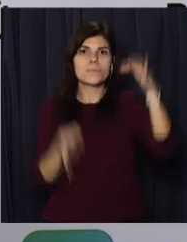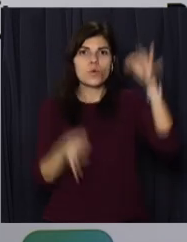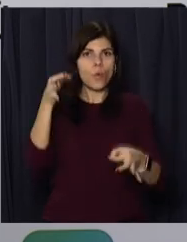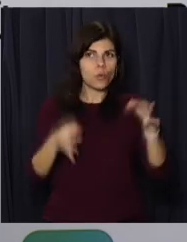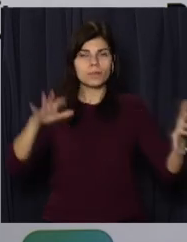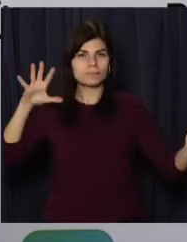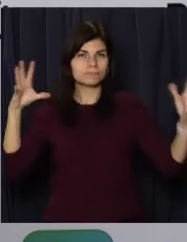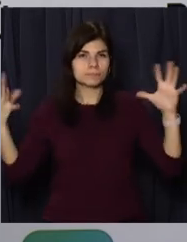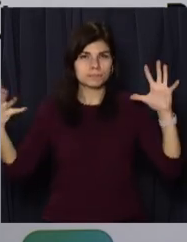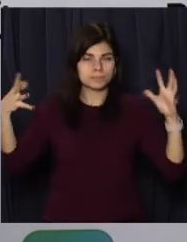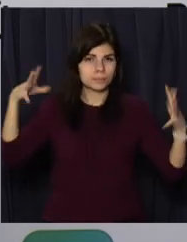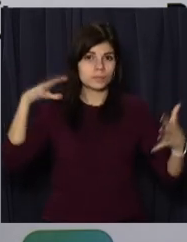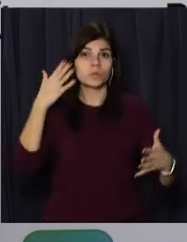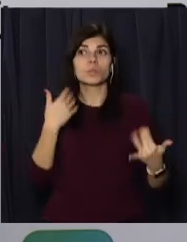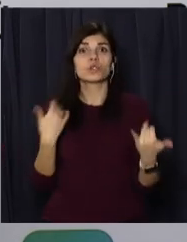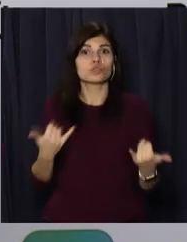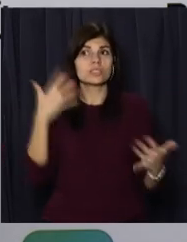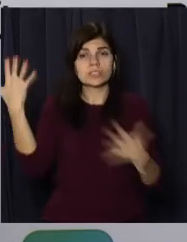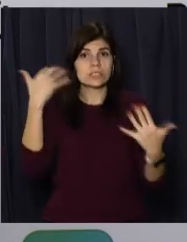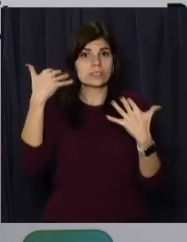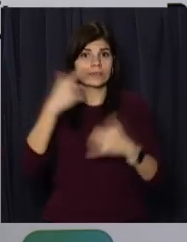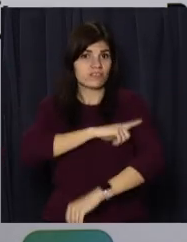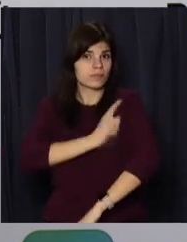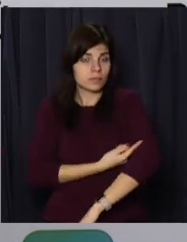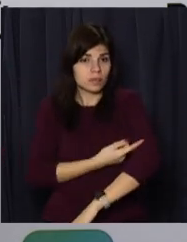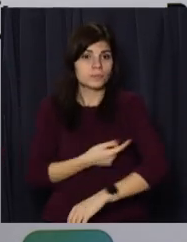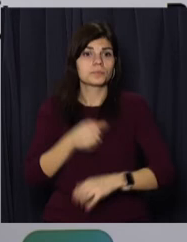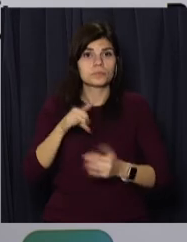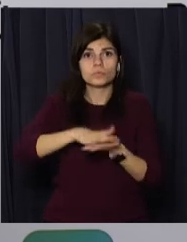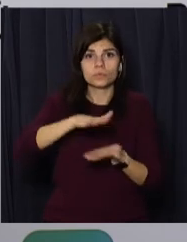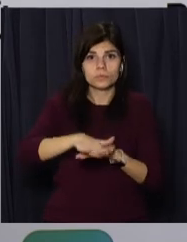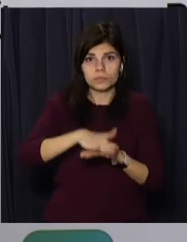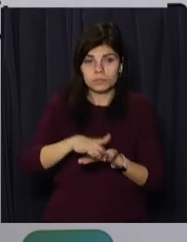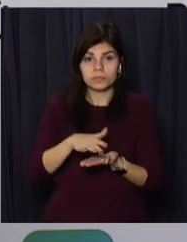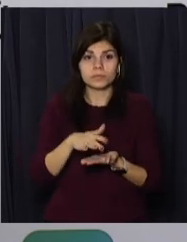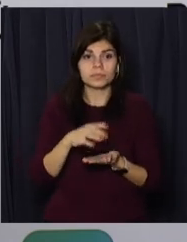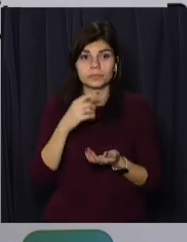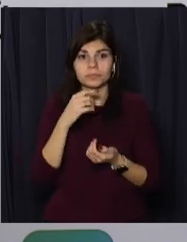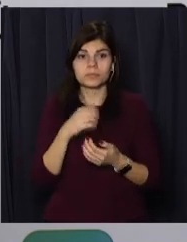сьогодні ми прогнозували сильний вітер і ожеледю, желедицю,